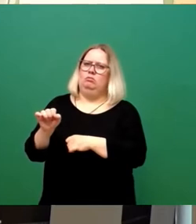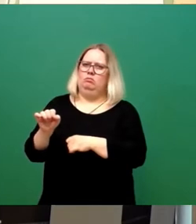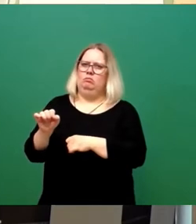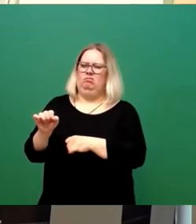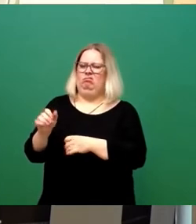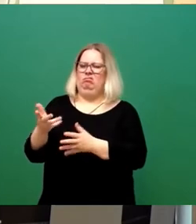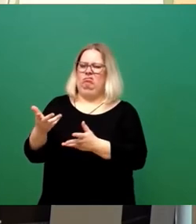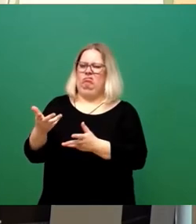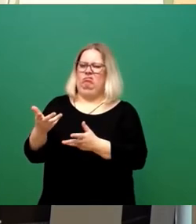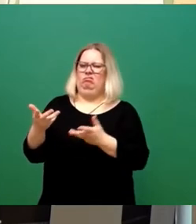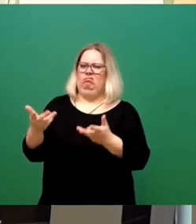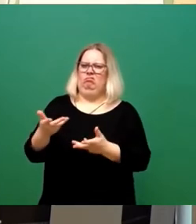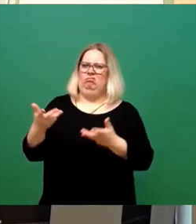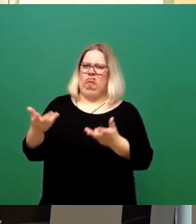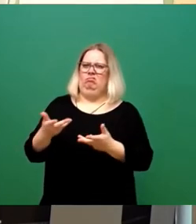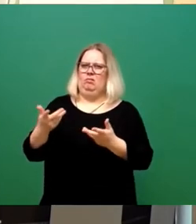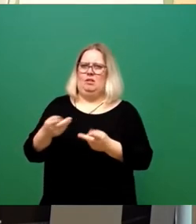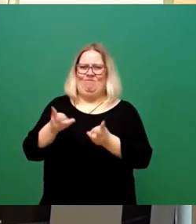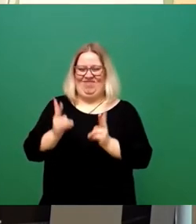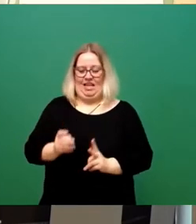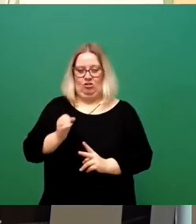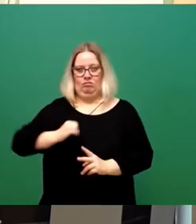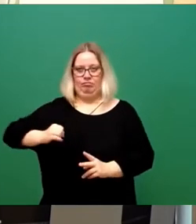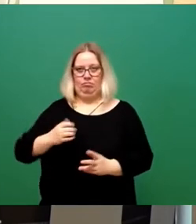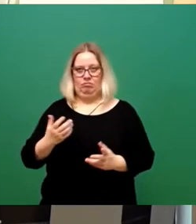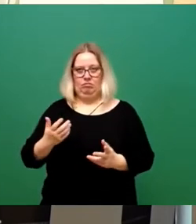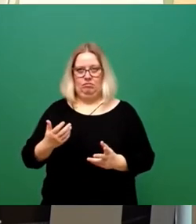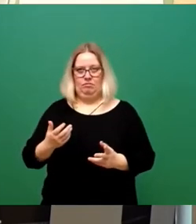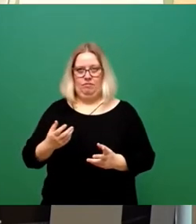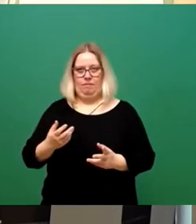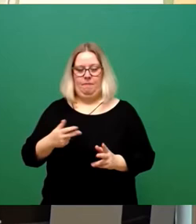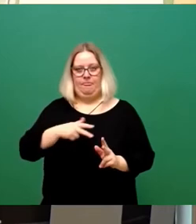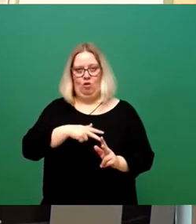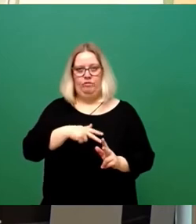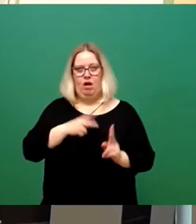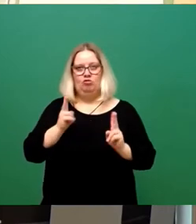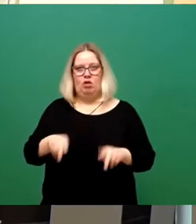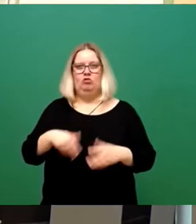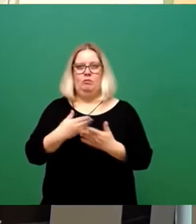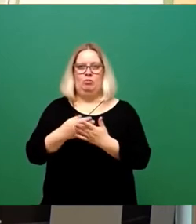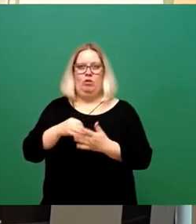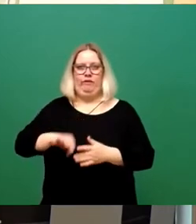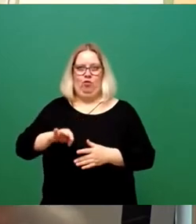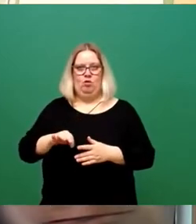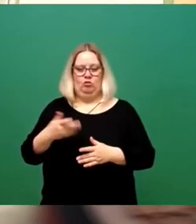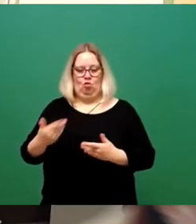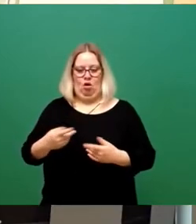Ich halte auch das für grob rechtswidrig und ein weiteres schlechtes Beispiel für dieses Postenspiel. Vielen Dank.